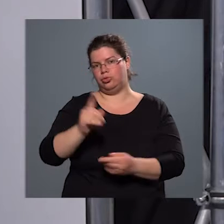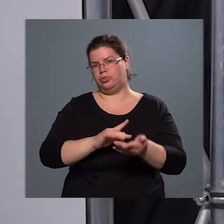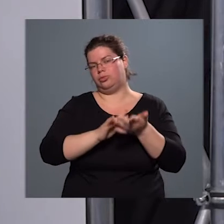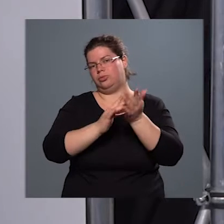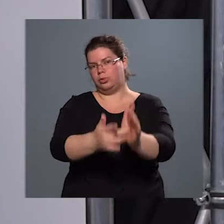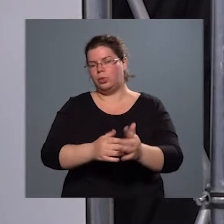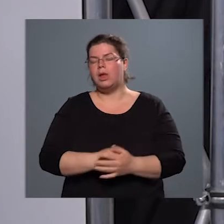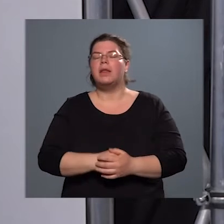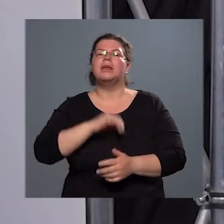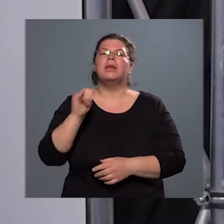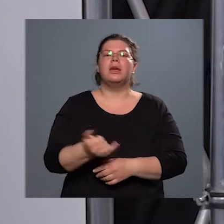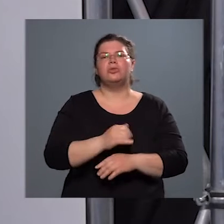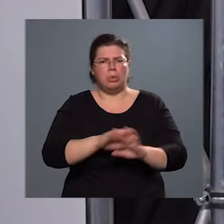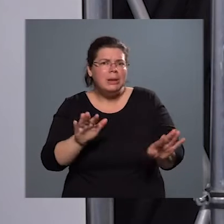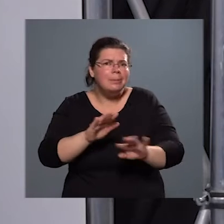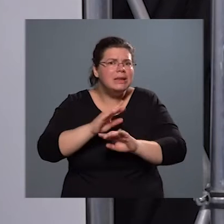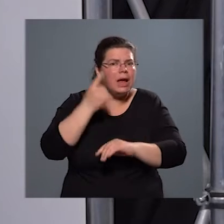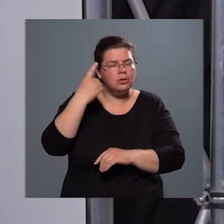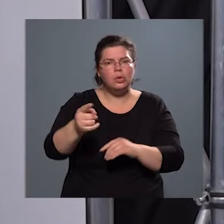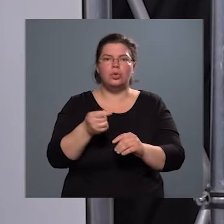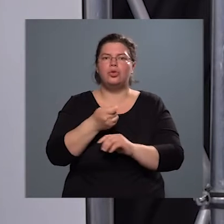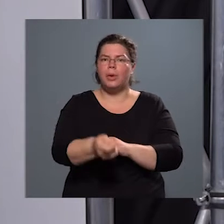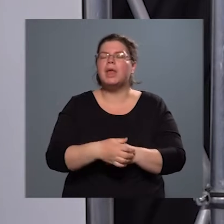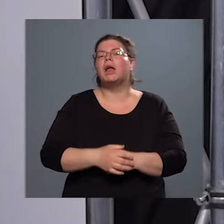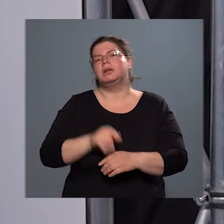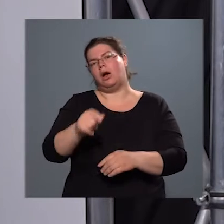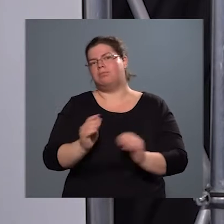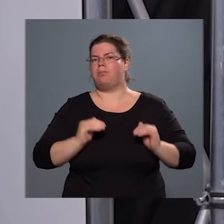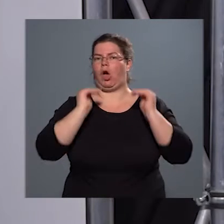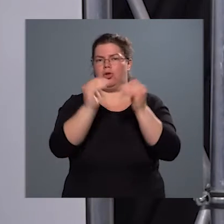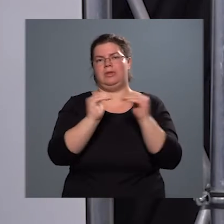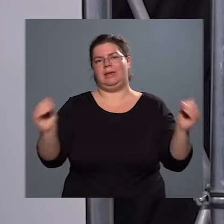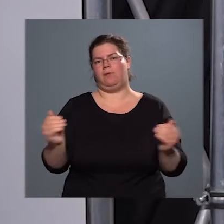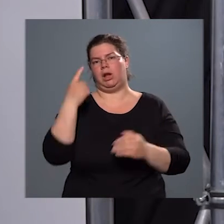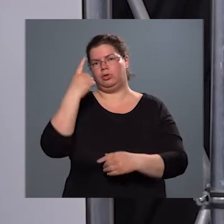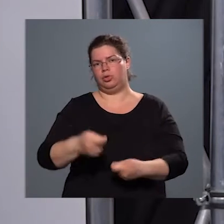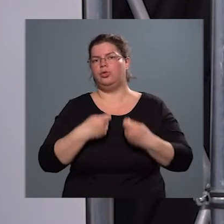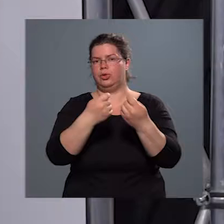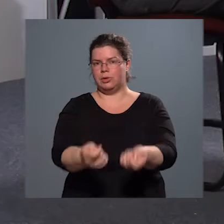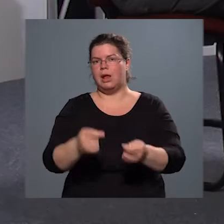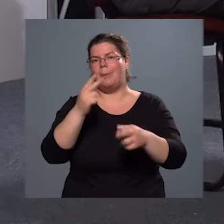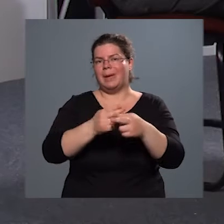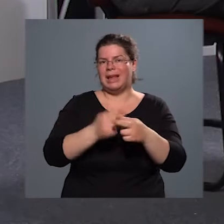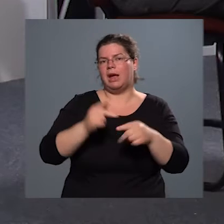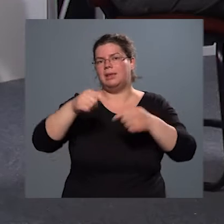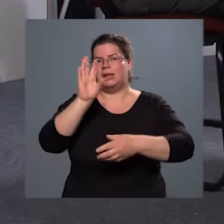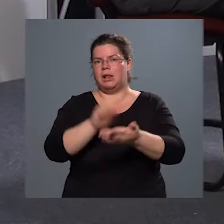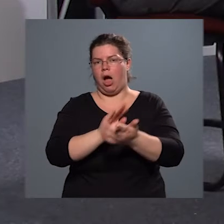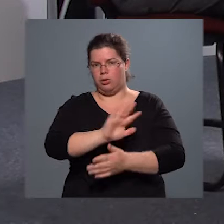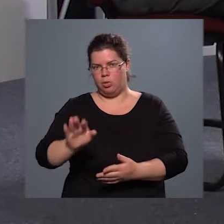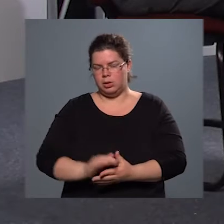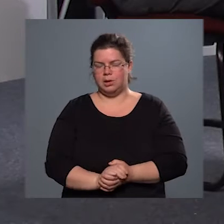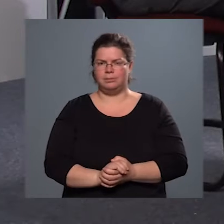és egyébként majdnem mindent képes nyújtani, ezt minél magasabb színvonalon biztosítsuk a betegek, az itt lakók számára. Egy